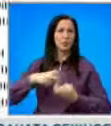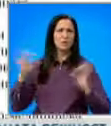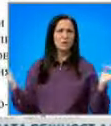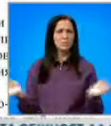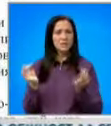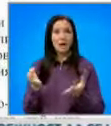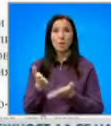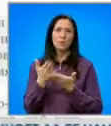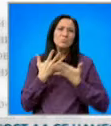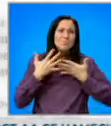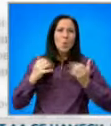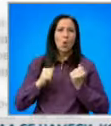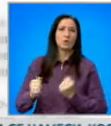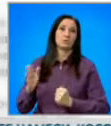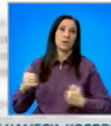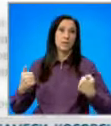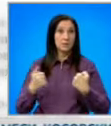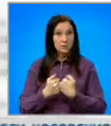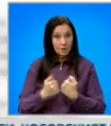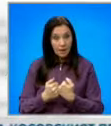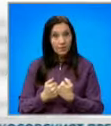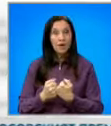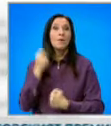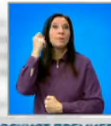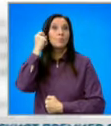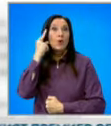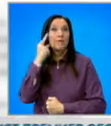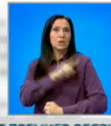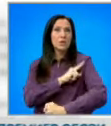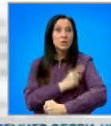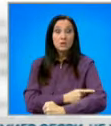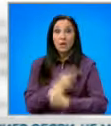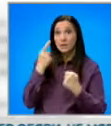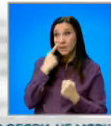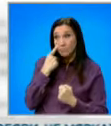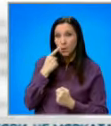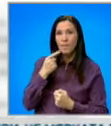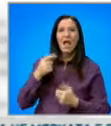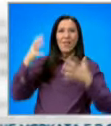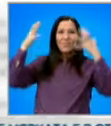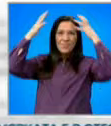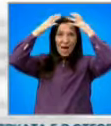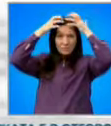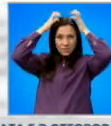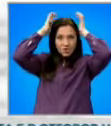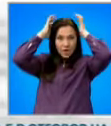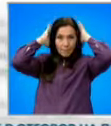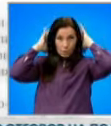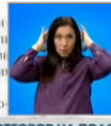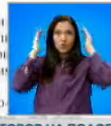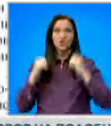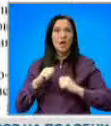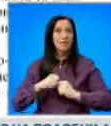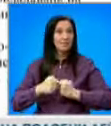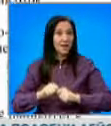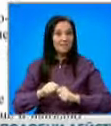специализирана помощ твърде късно след инцидента и при появата на по-засилени симптоми на черепно-мозъчна травма. Пациентът е